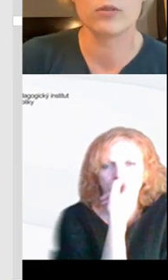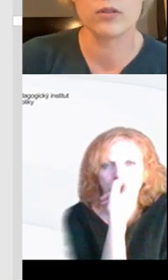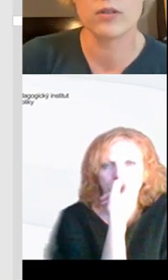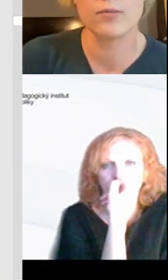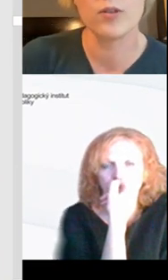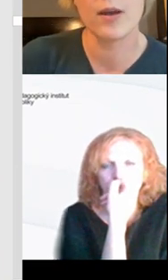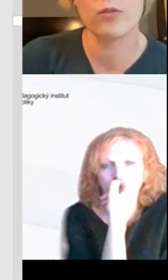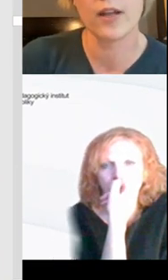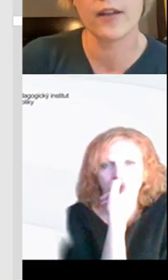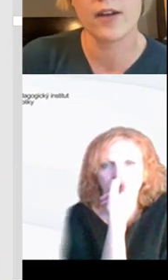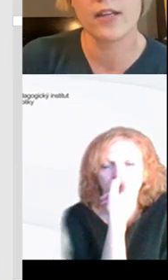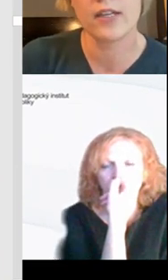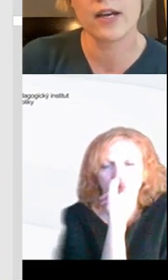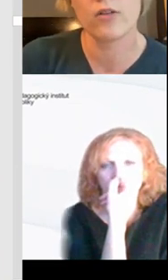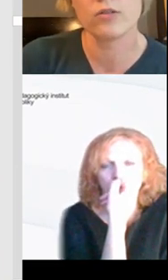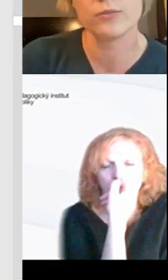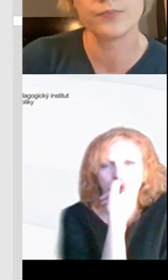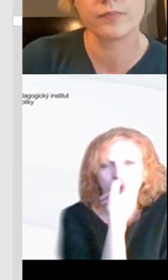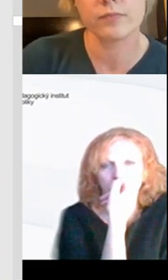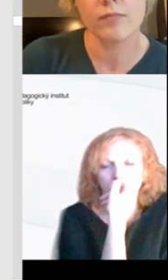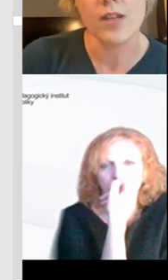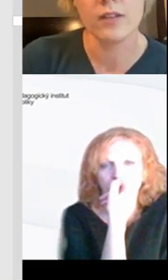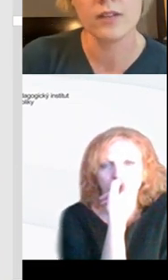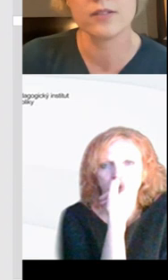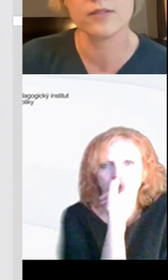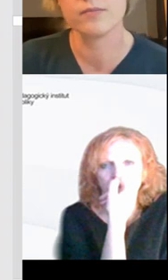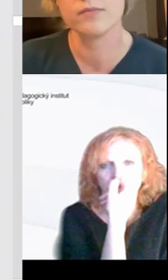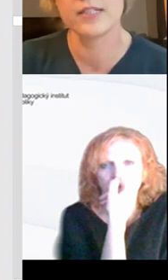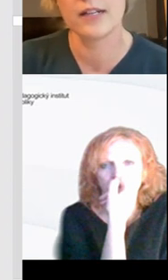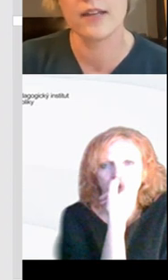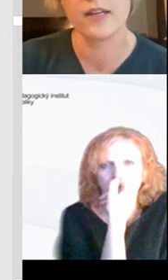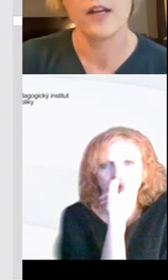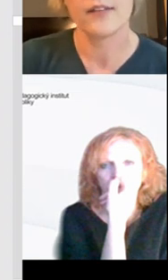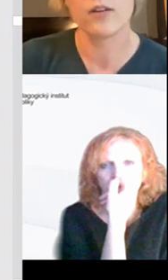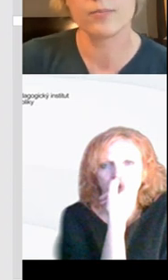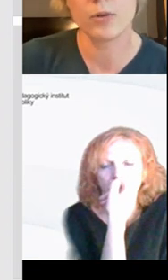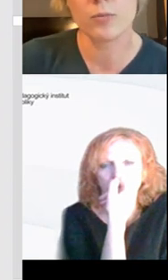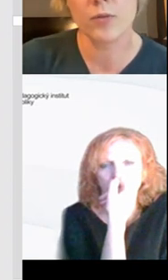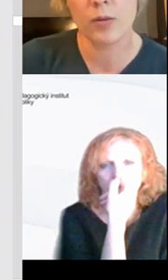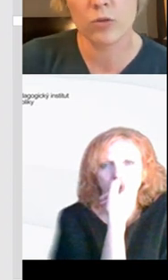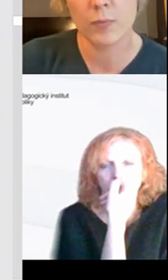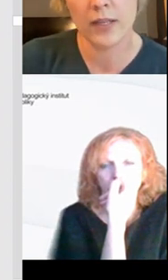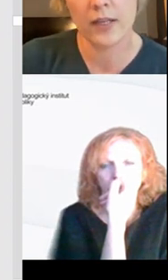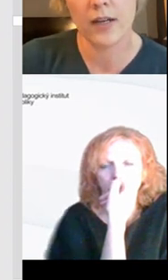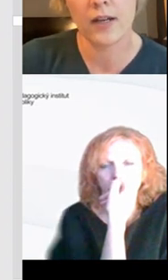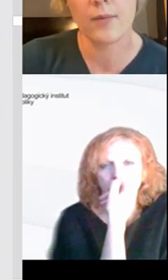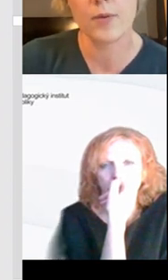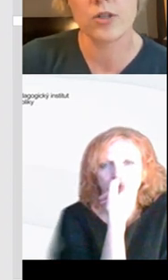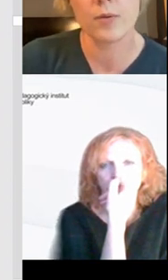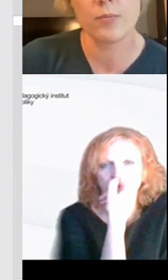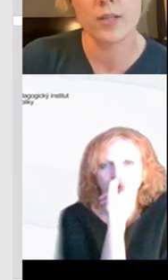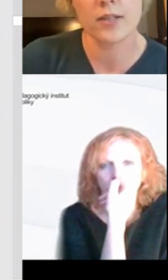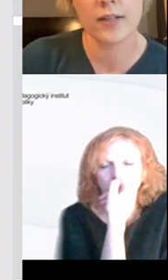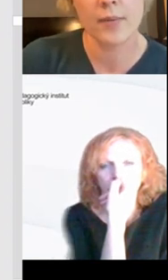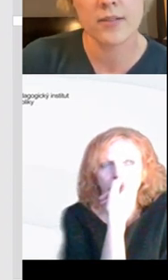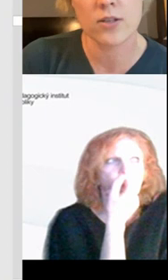My pokud mluvíme o vyhledávání a o sdílení, tak pokud mluvíme u dospělých a